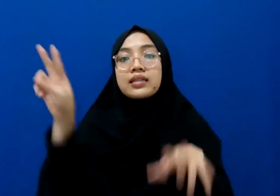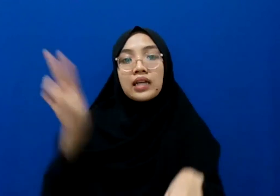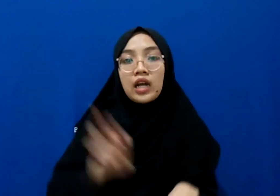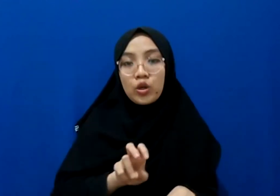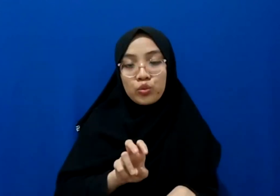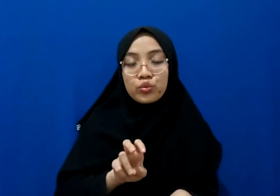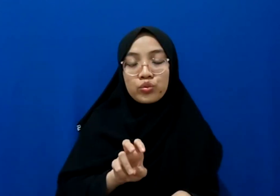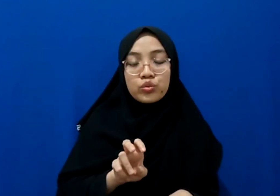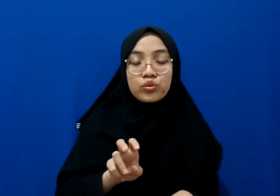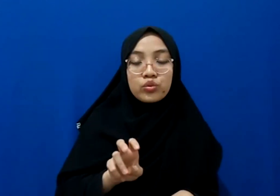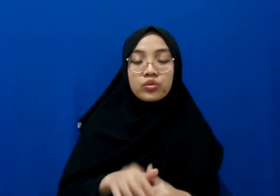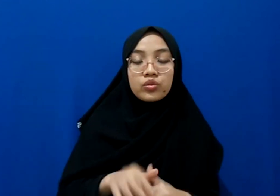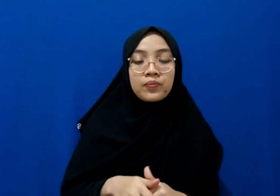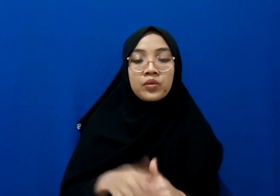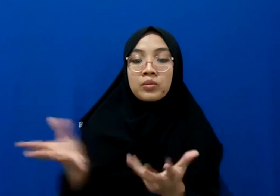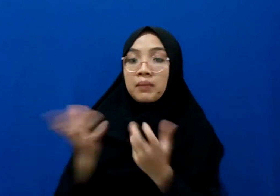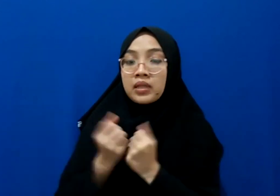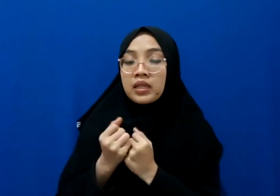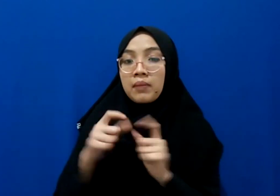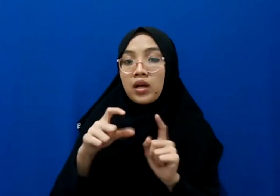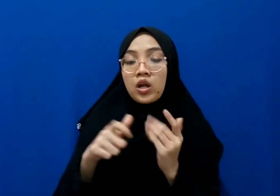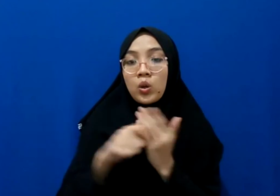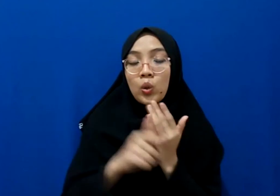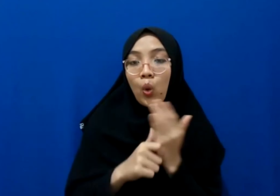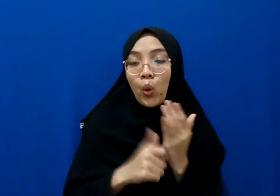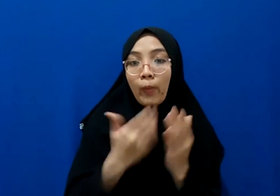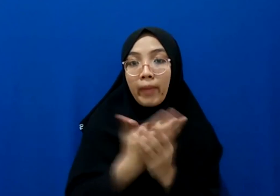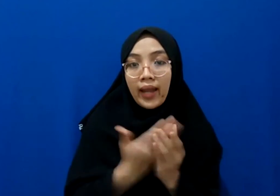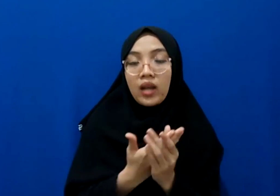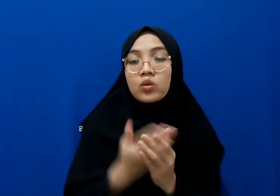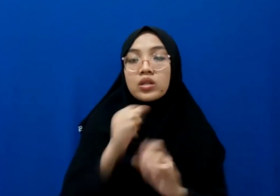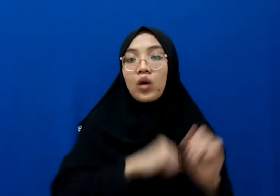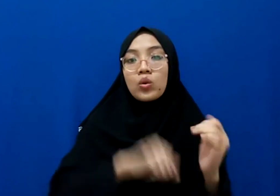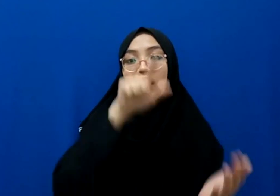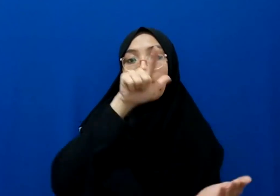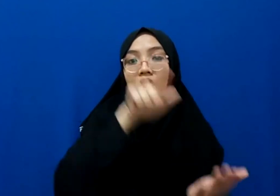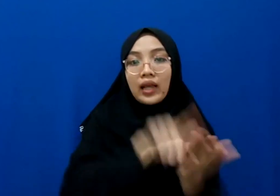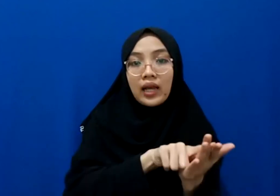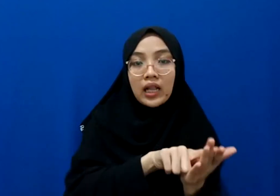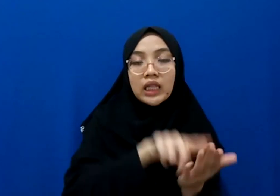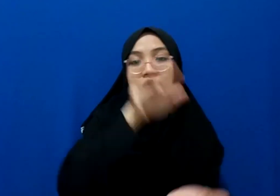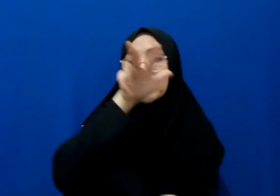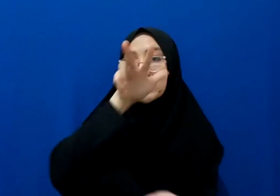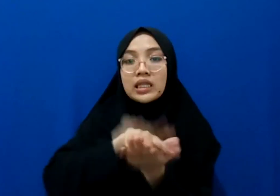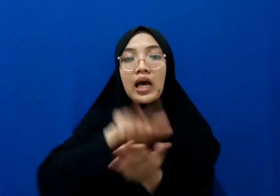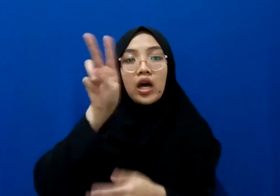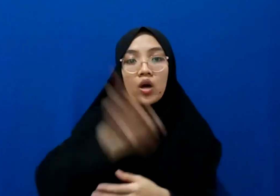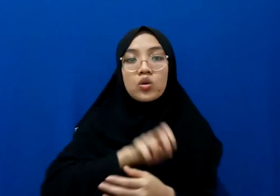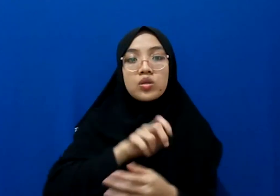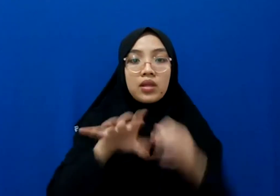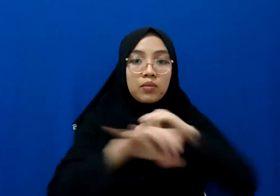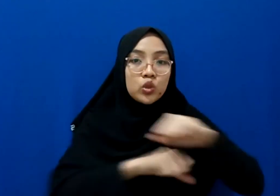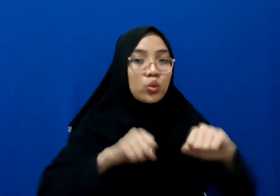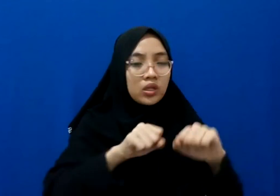dan kemudian untuk mendapatkan dokumen-dokumen itu dilakukan secara legal secara sah gitu kan tidak boleh mencuri